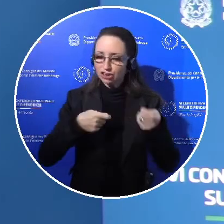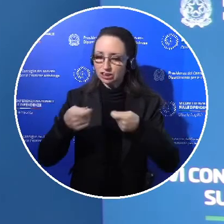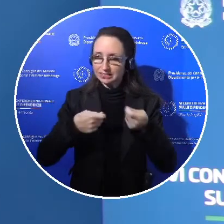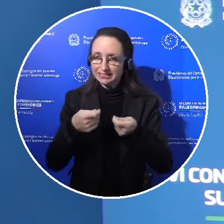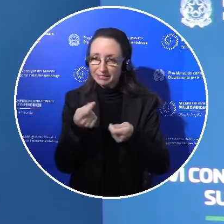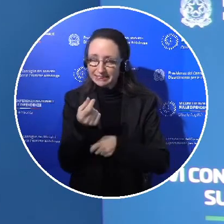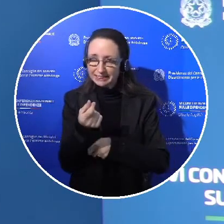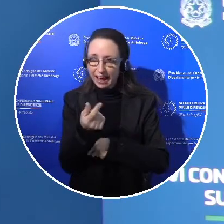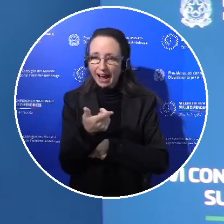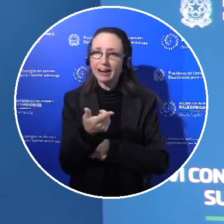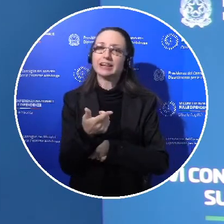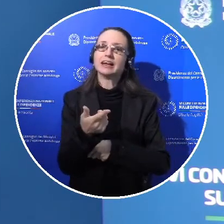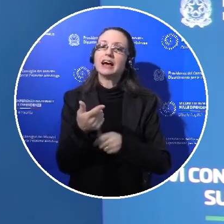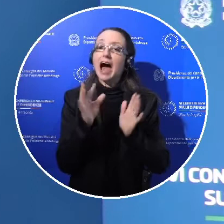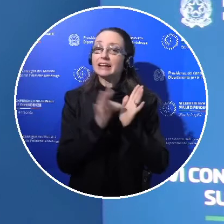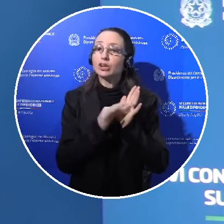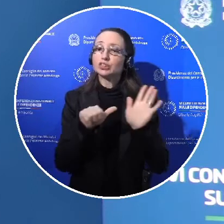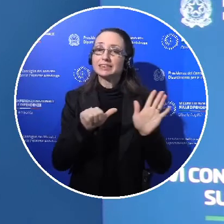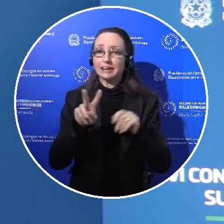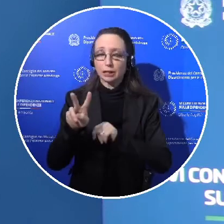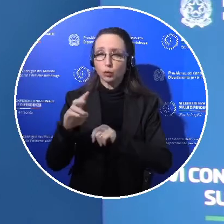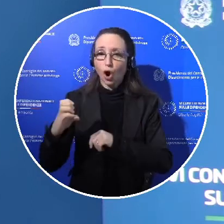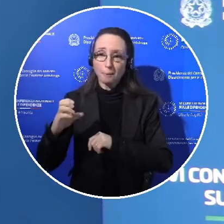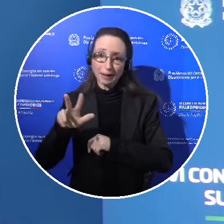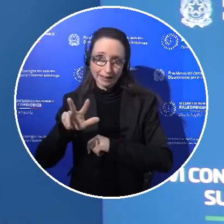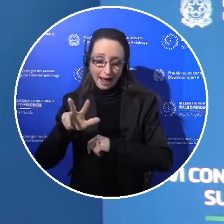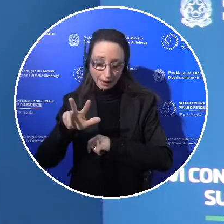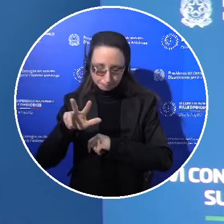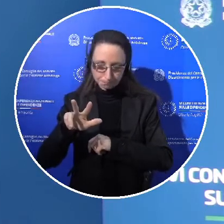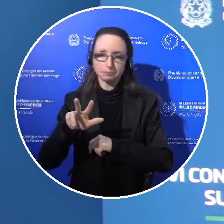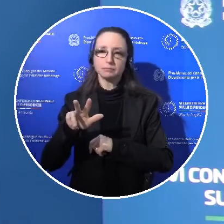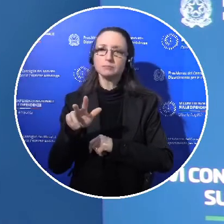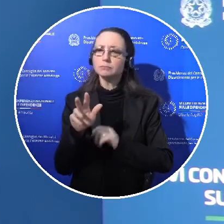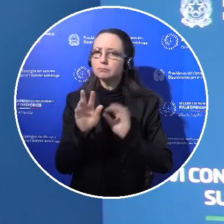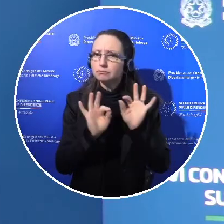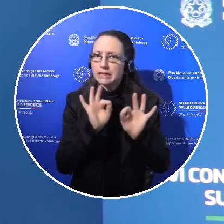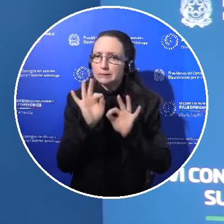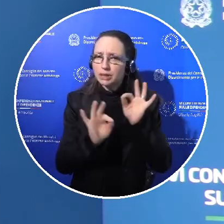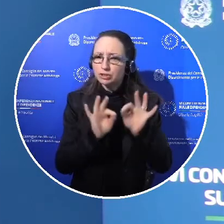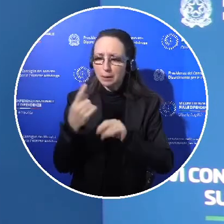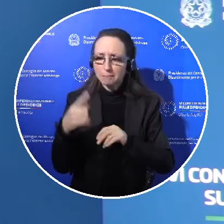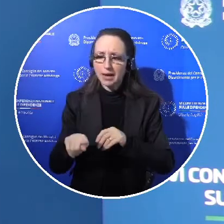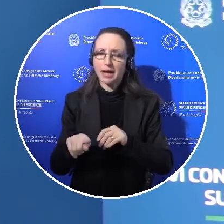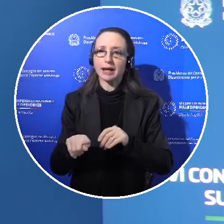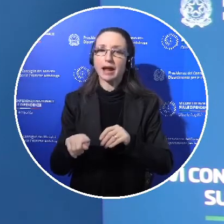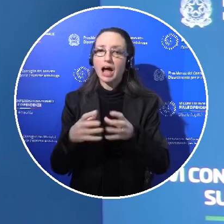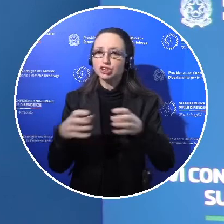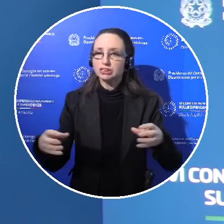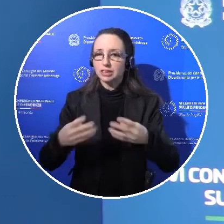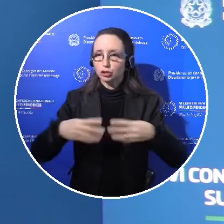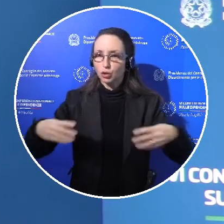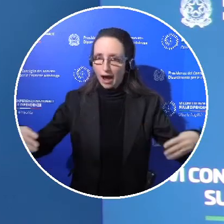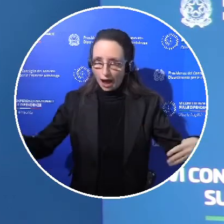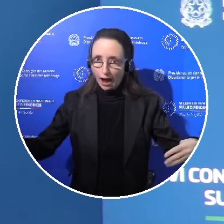,3 viene attribuita una competenza giuridica specifica all'Agenzia delle Dogane dei Monopoli in materia di laboratori